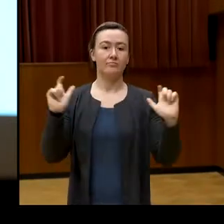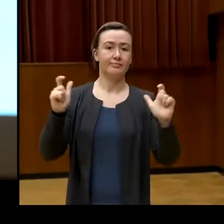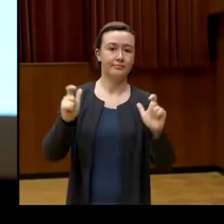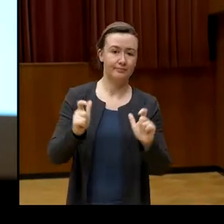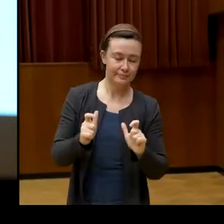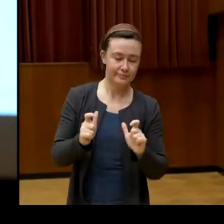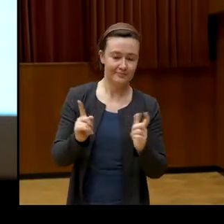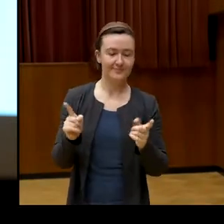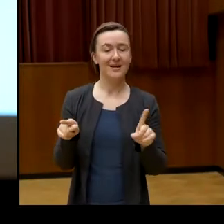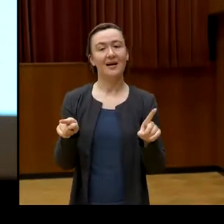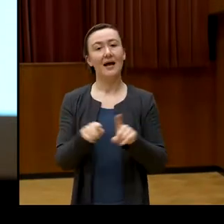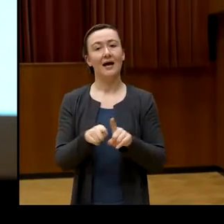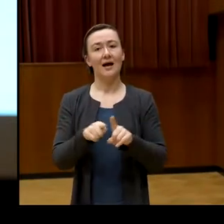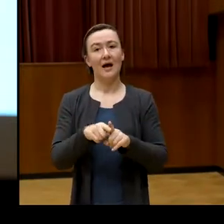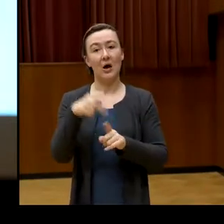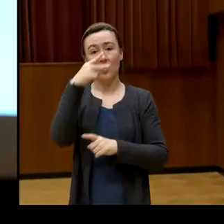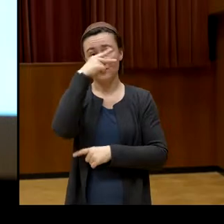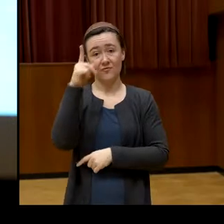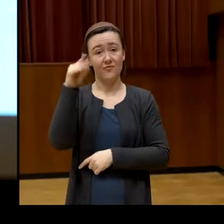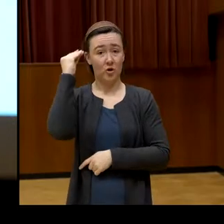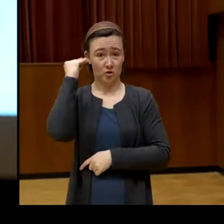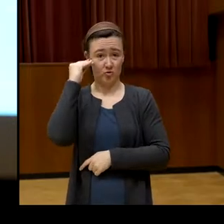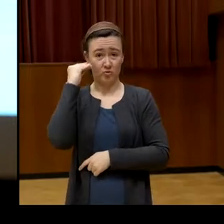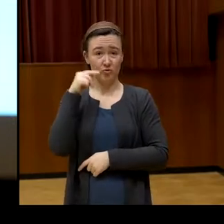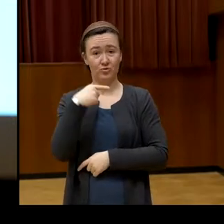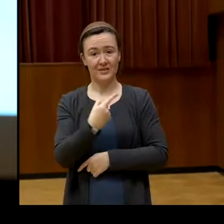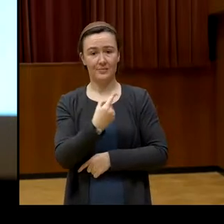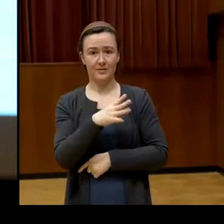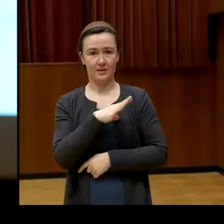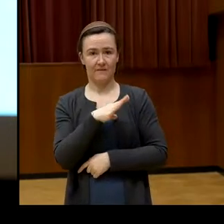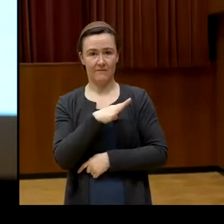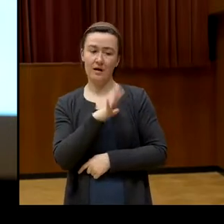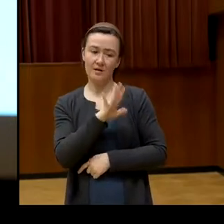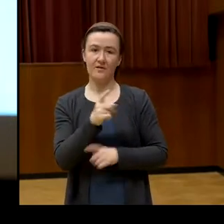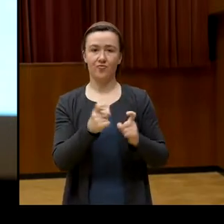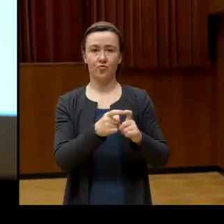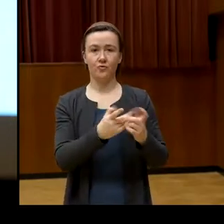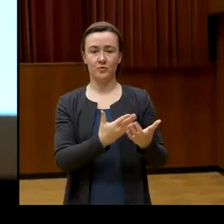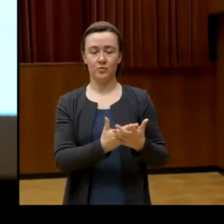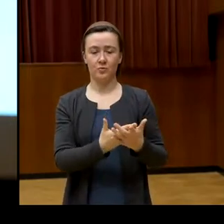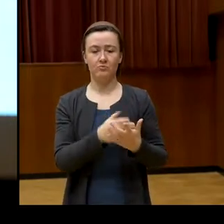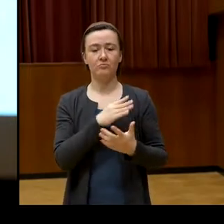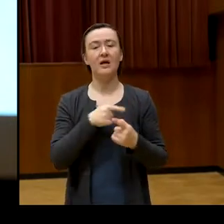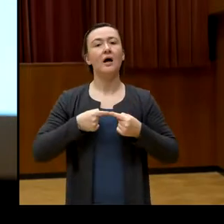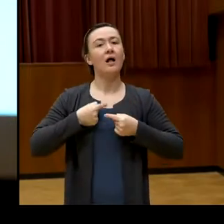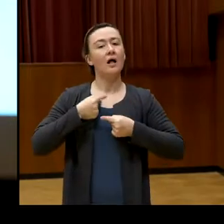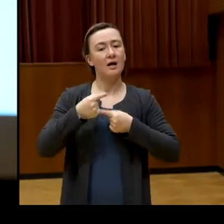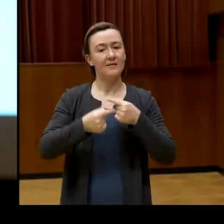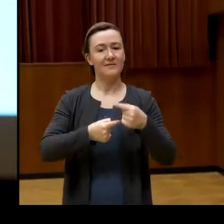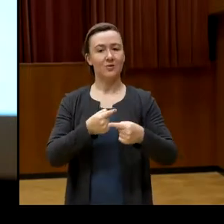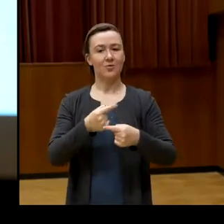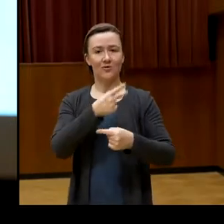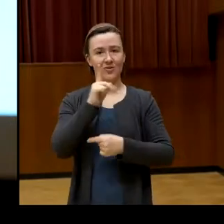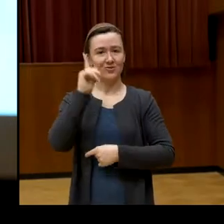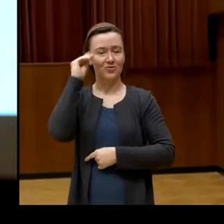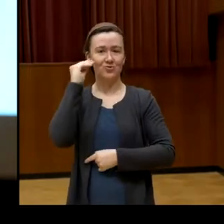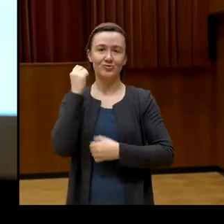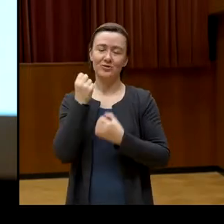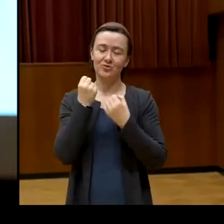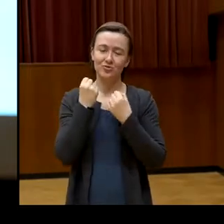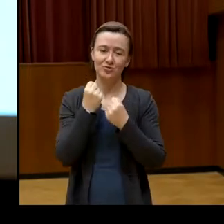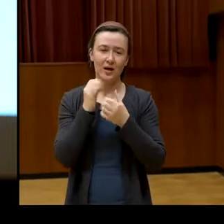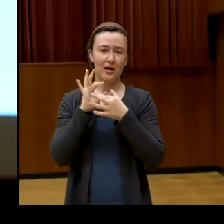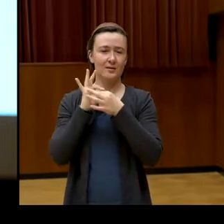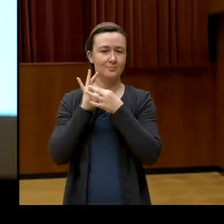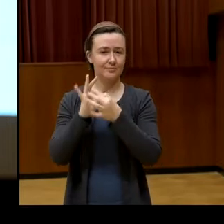Volkshochschulen in der eben skizzierten Funktionen Gefahr. Ihre Entwicklung ist auch historisch eng mit der Entwicklung der Demokratie verknüpft.